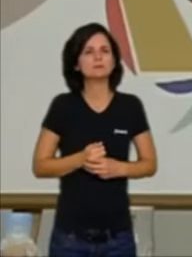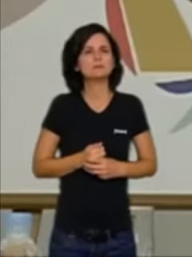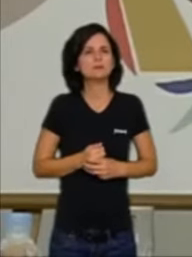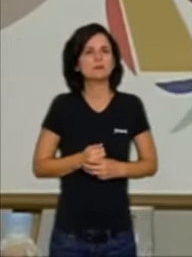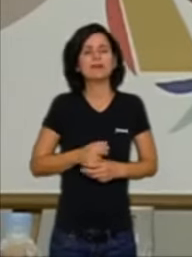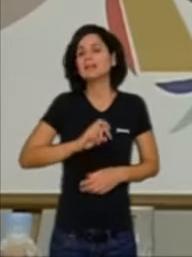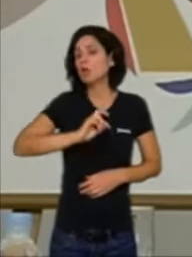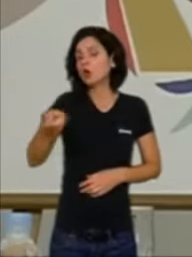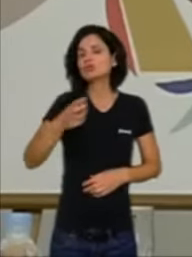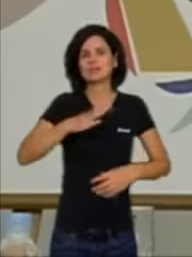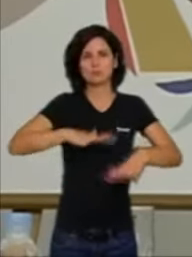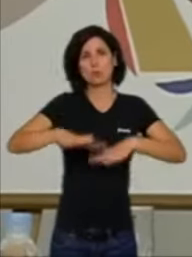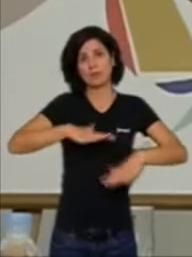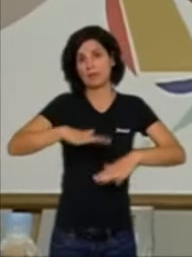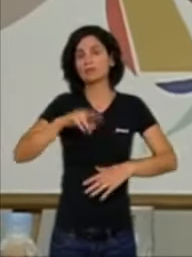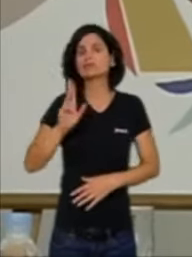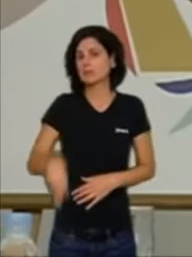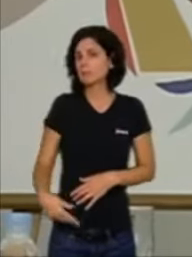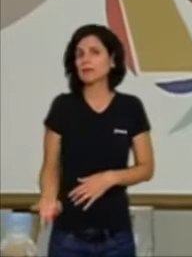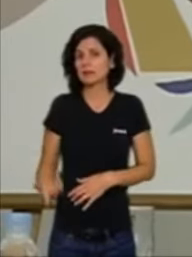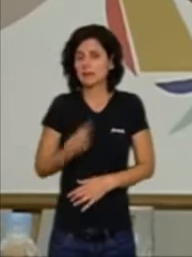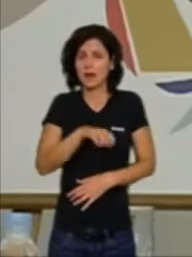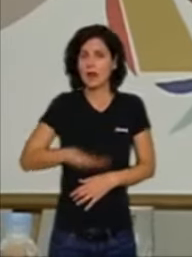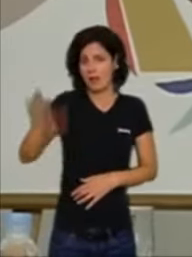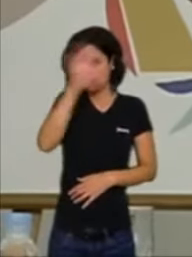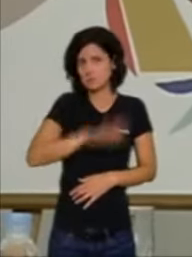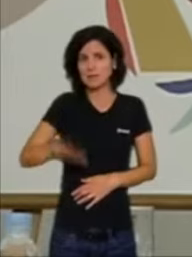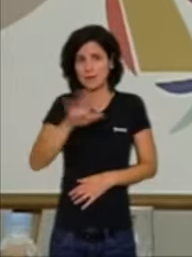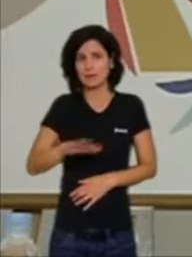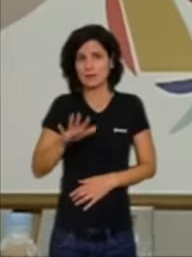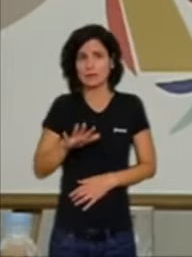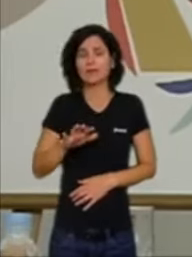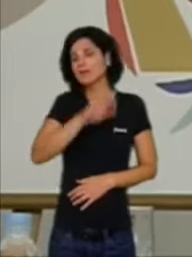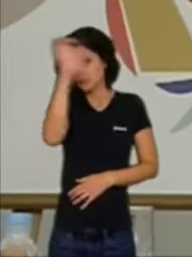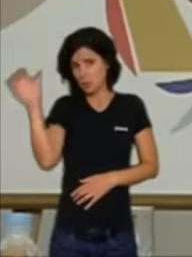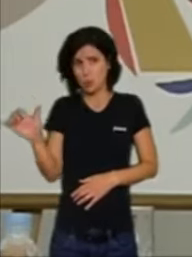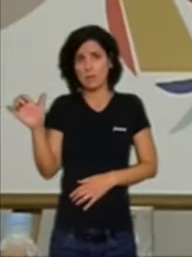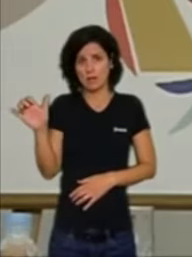i altres mobilitzacions que s'han produït a Espanya i entenc que també a Europa.